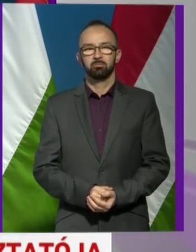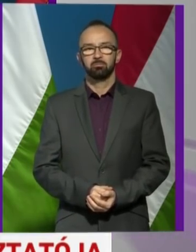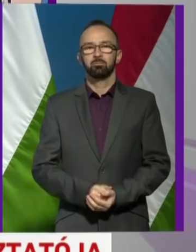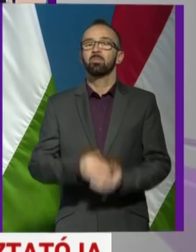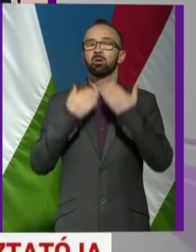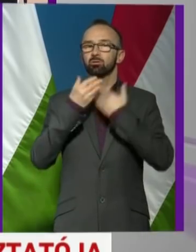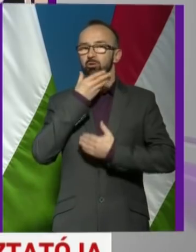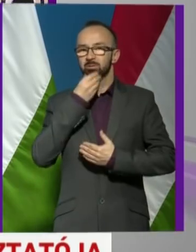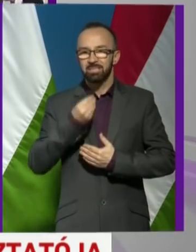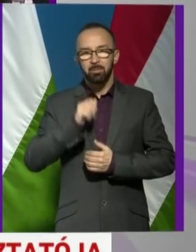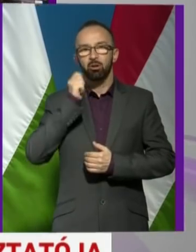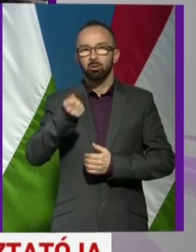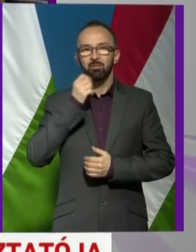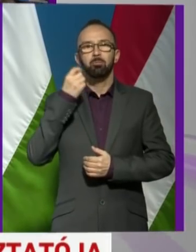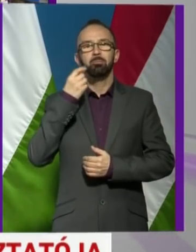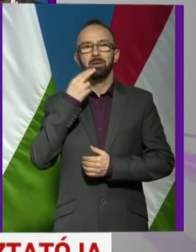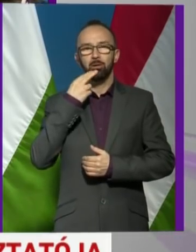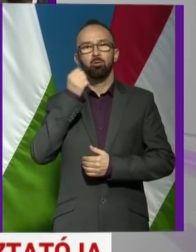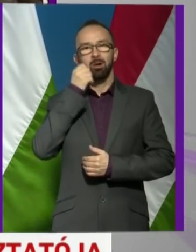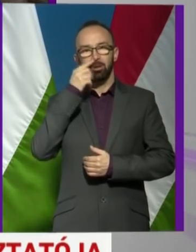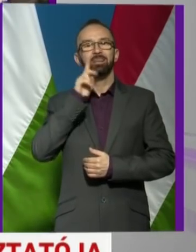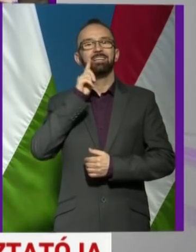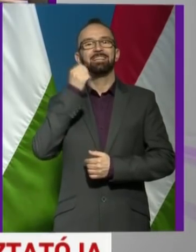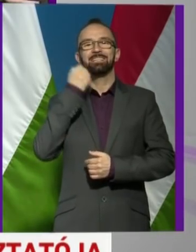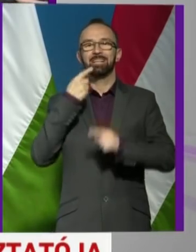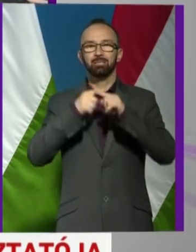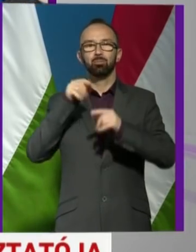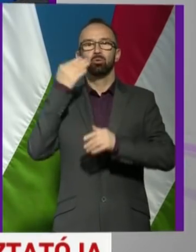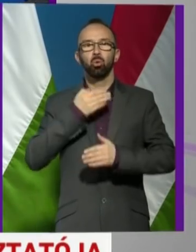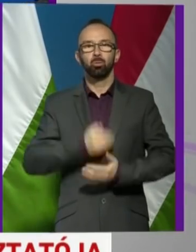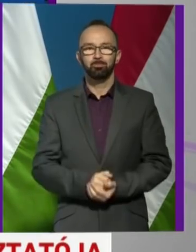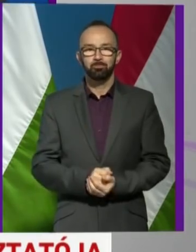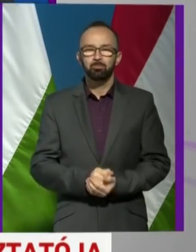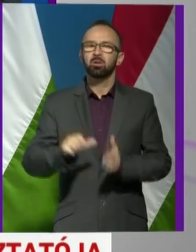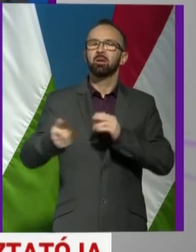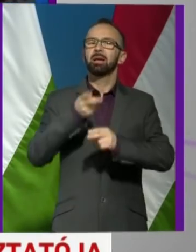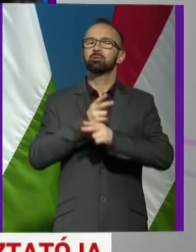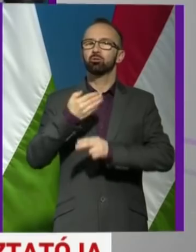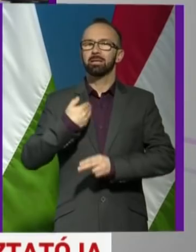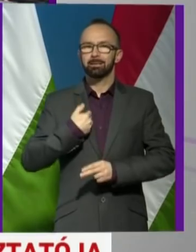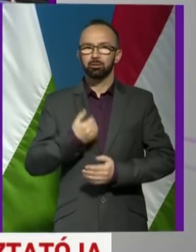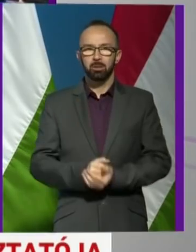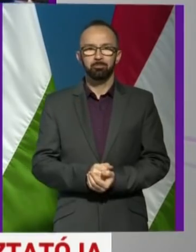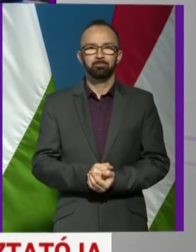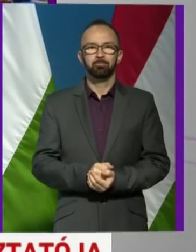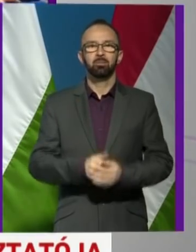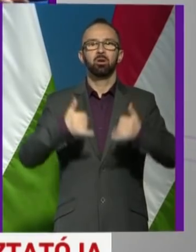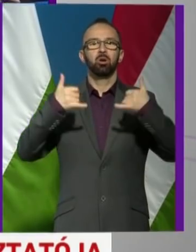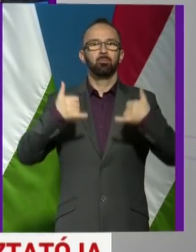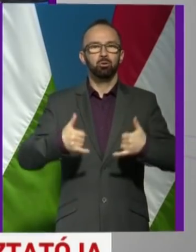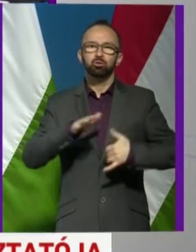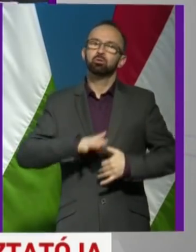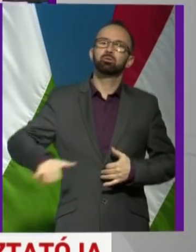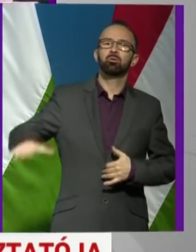Köszönöm szépen, jó napot kívánunk. Bíró Mariana vagyok az Index.hu-tól. Első kérdésem az az volna, hogy most, hogy a